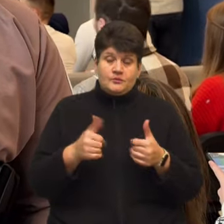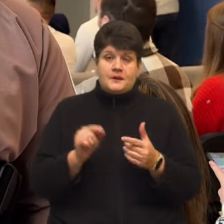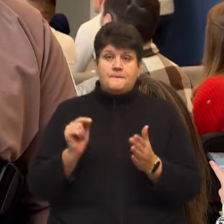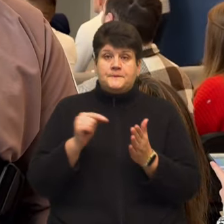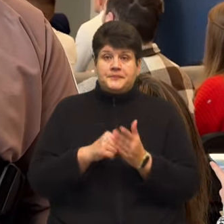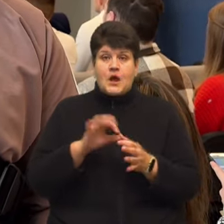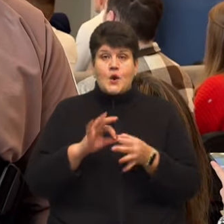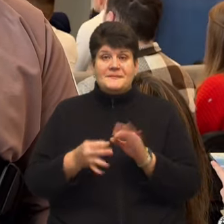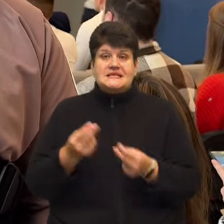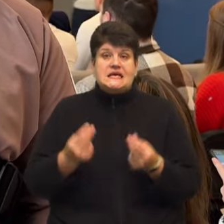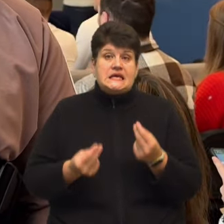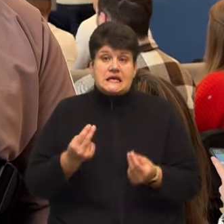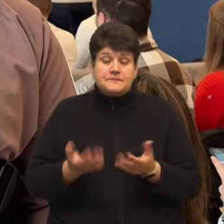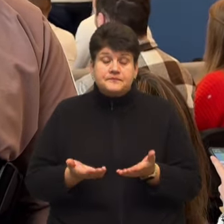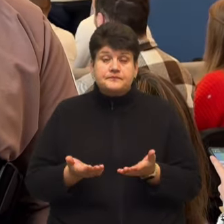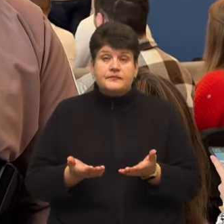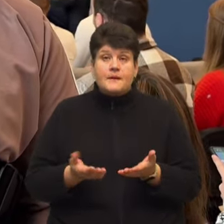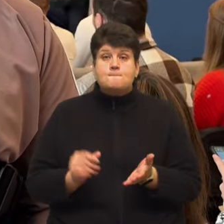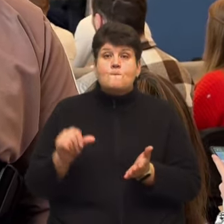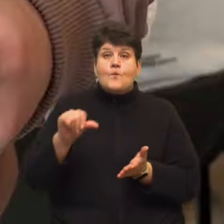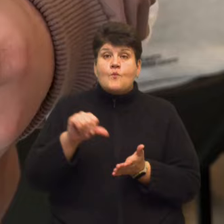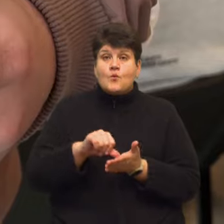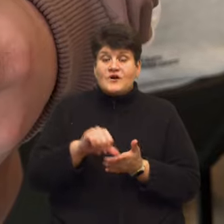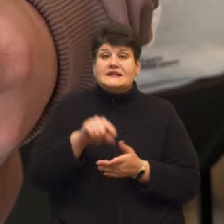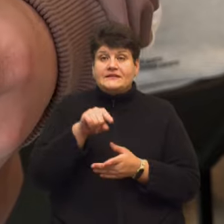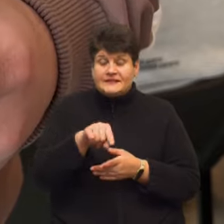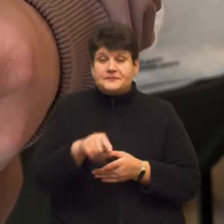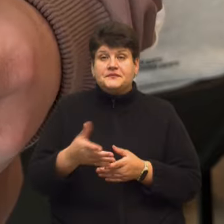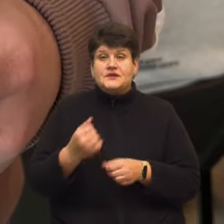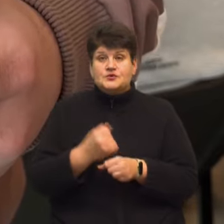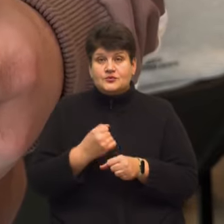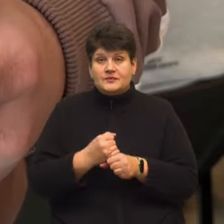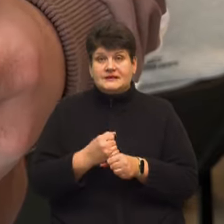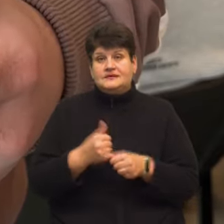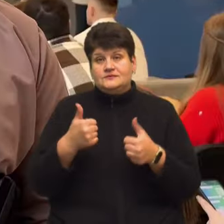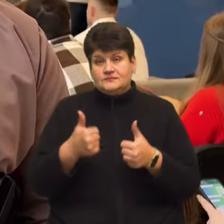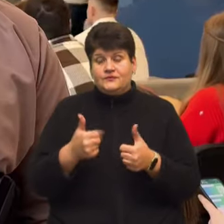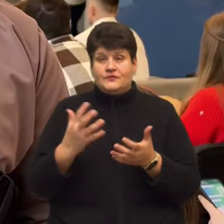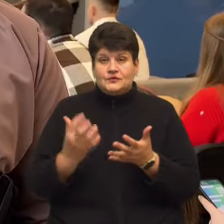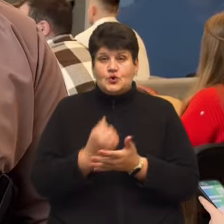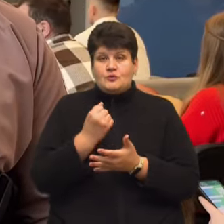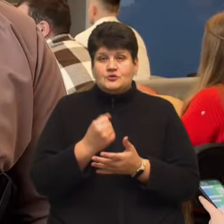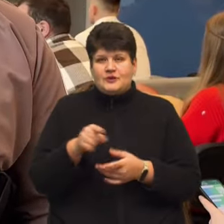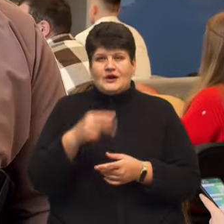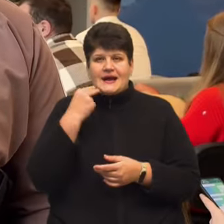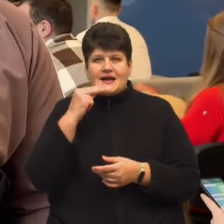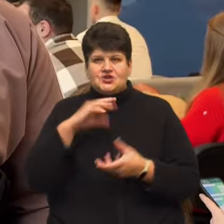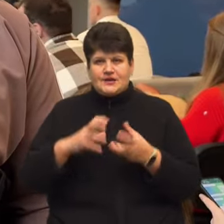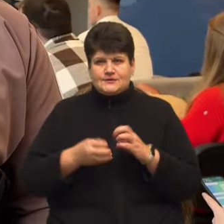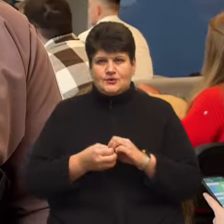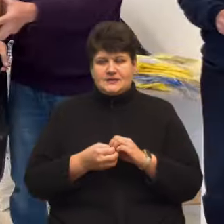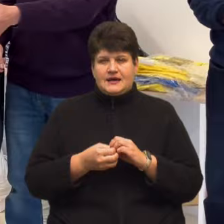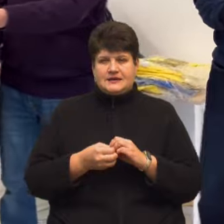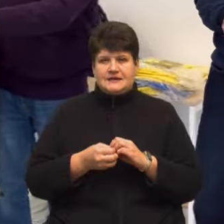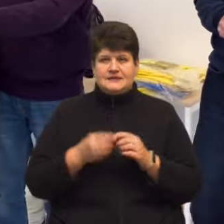ігри, побувати в тій атмосфері, зробити вдало спроби, щоб вона була з найкращим результатом з